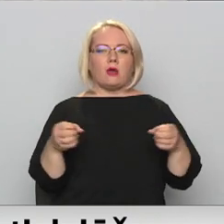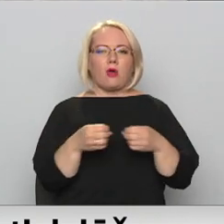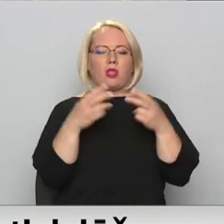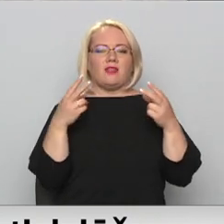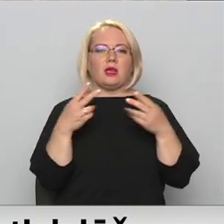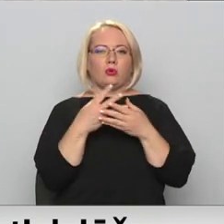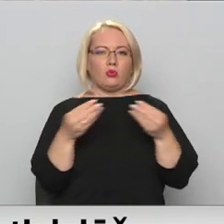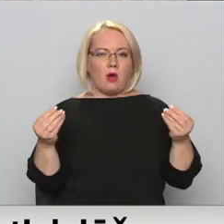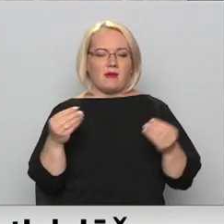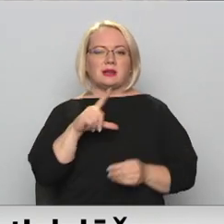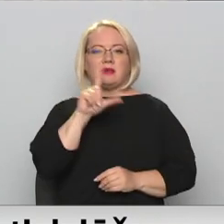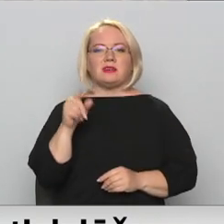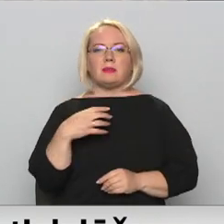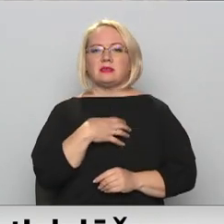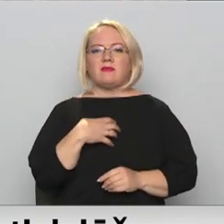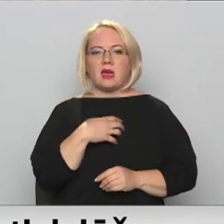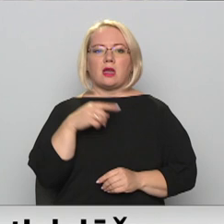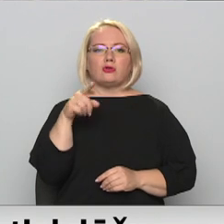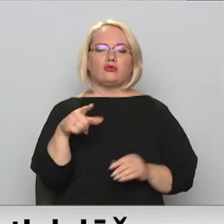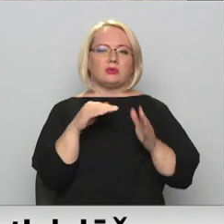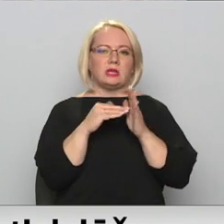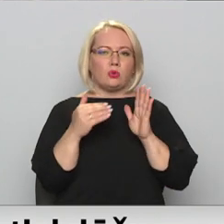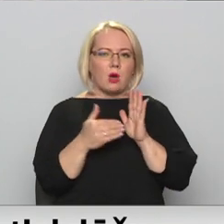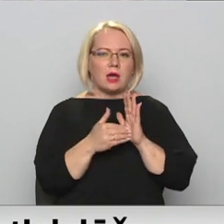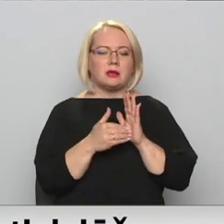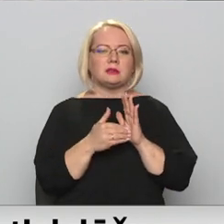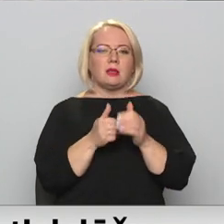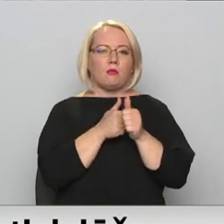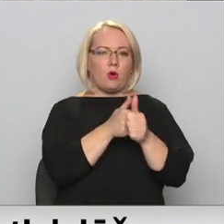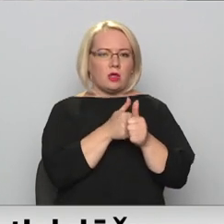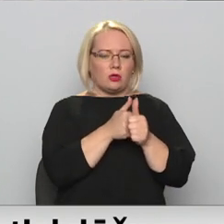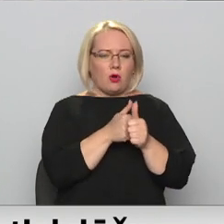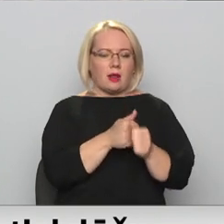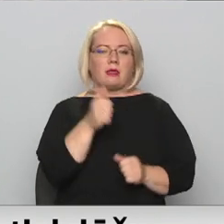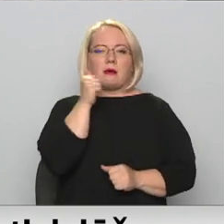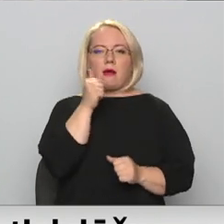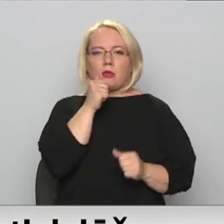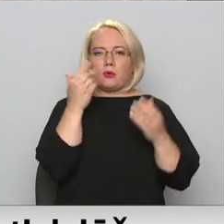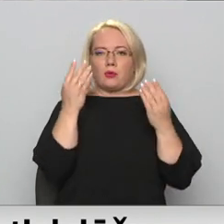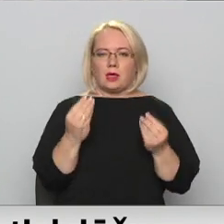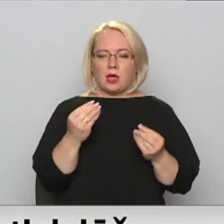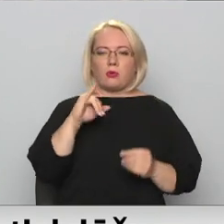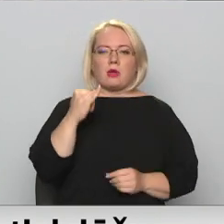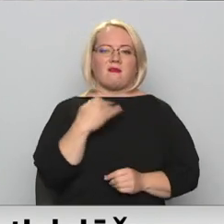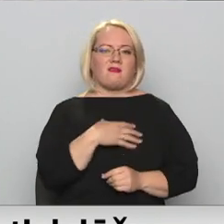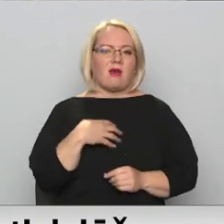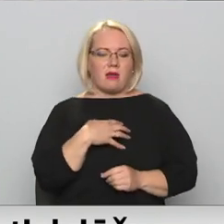Vismaz vajag šo situāciju monitorēt katru dienu, ja vajag